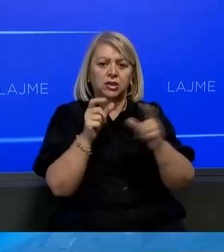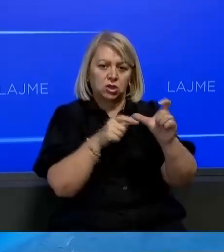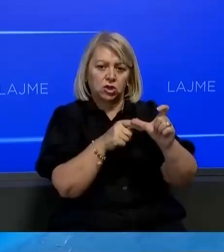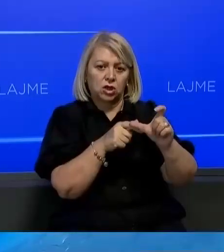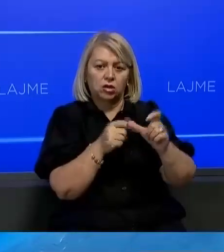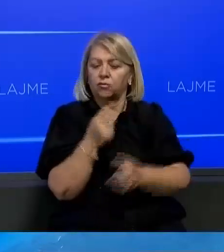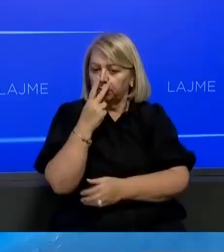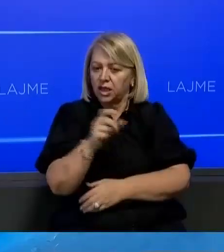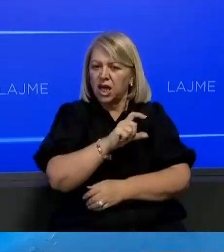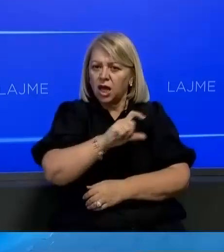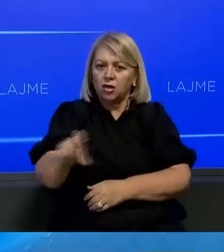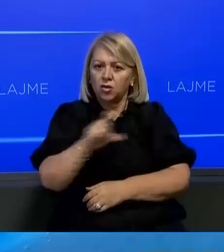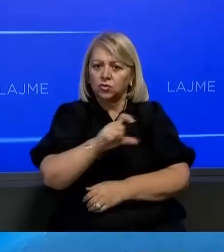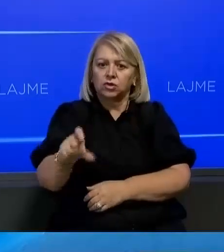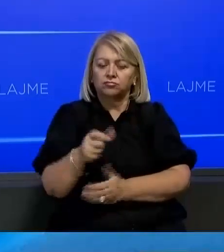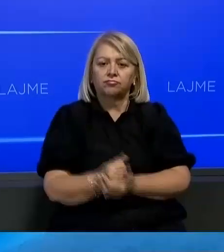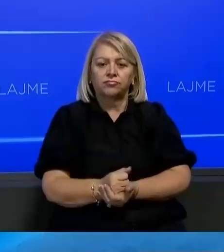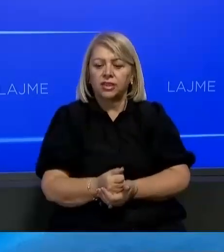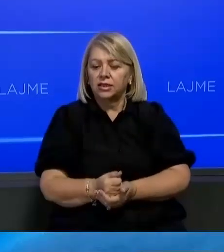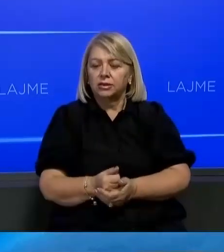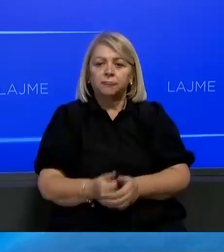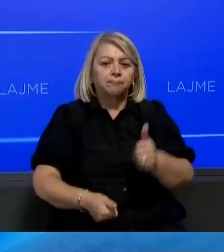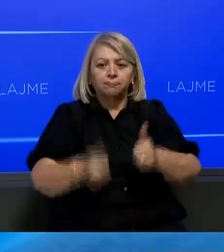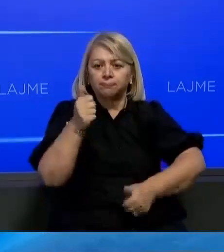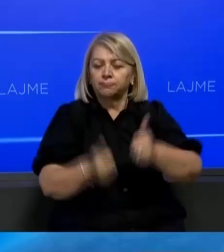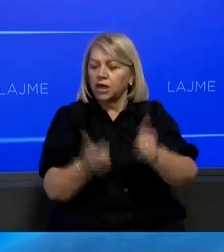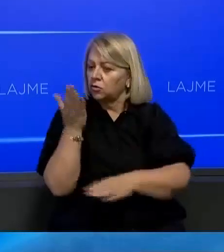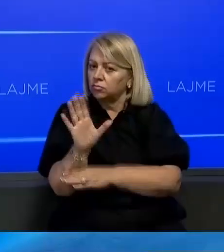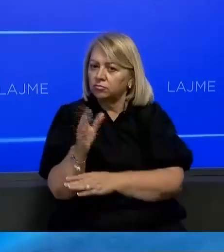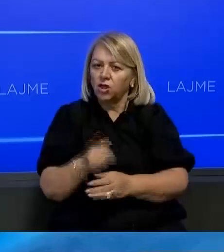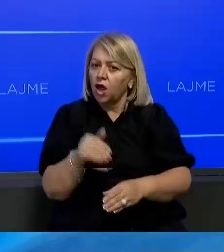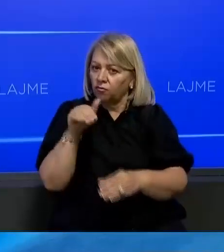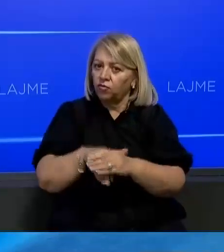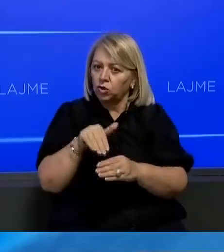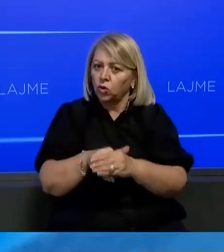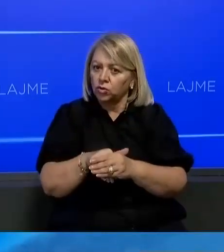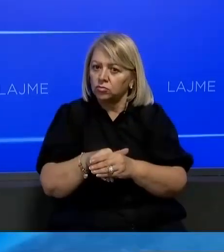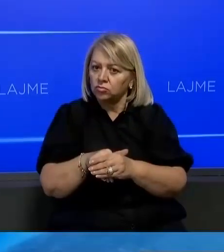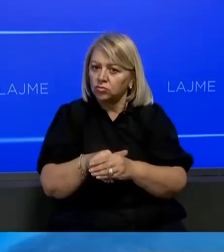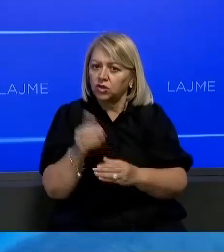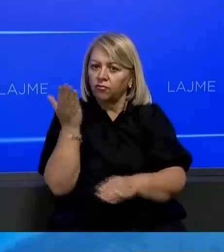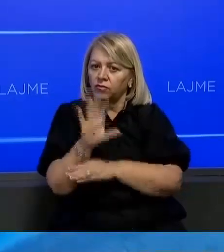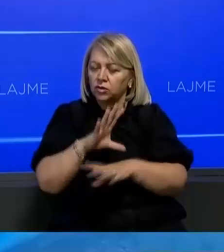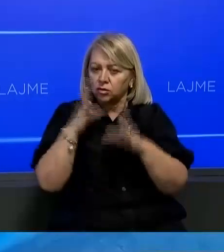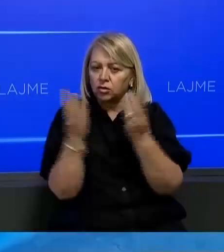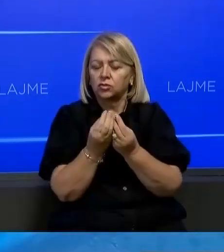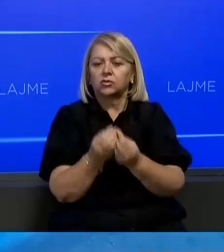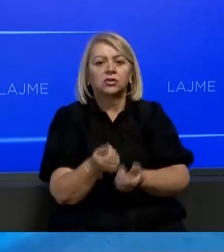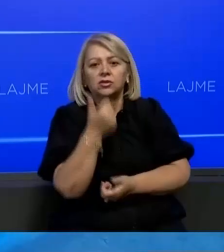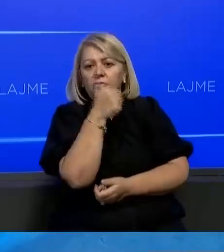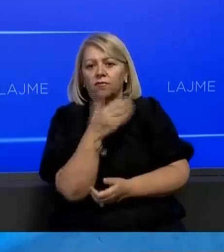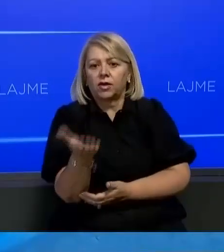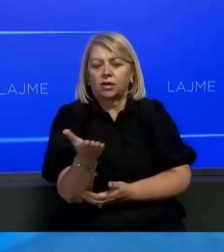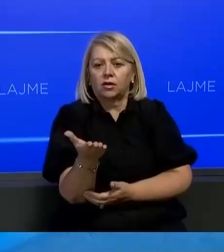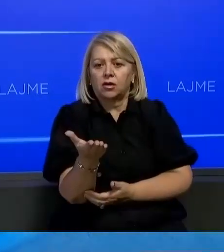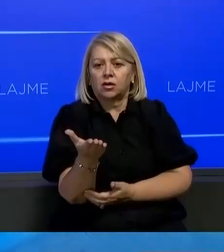dhe duke i par akuzat të ashpër nërmjet pozites dhe opozites atje. A do të avotojnë në dhe opozita këtë rezolut? Cile është qëndrimi tyre